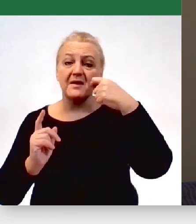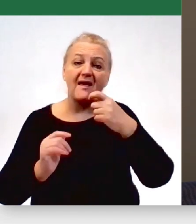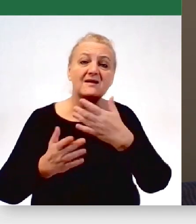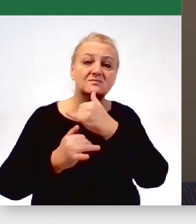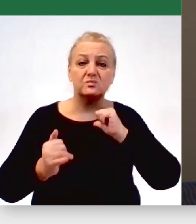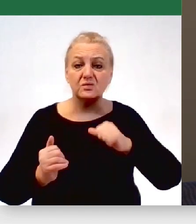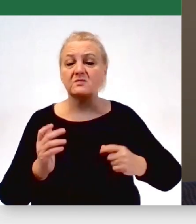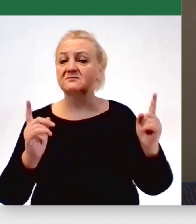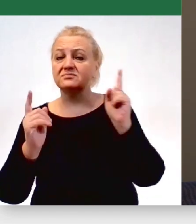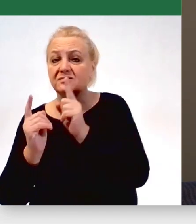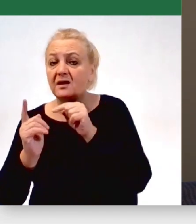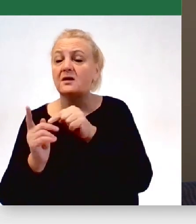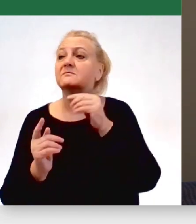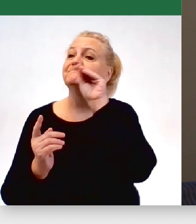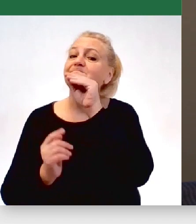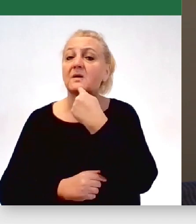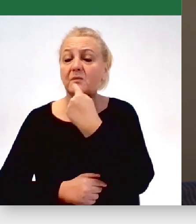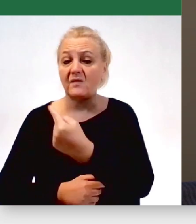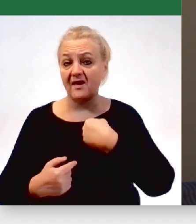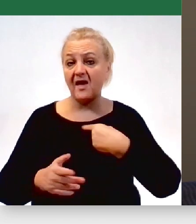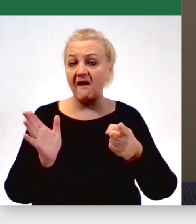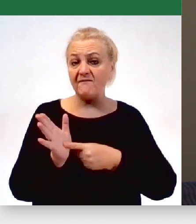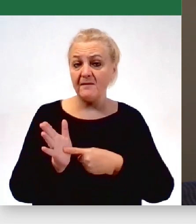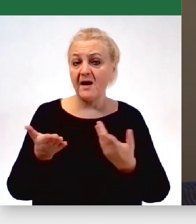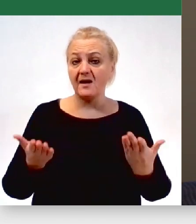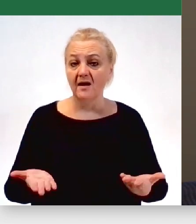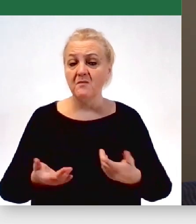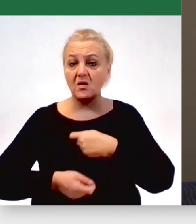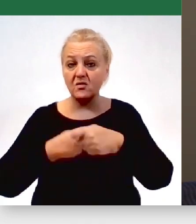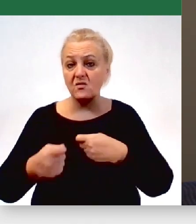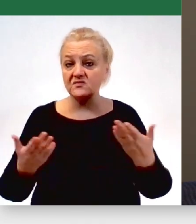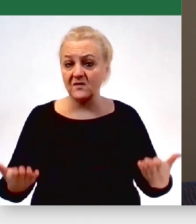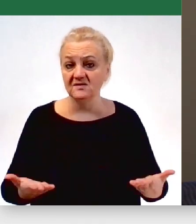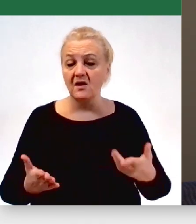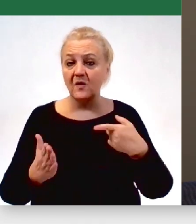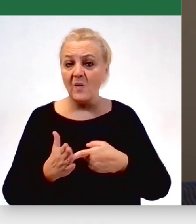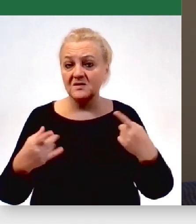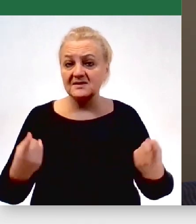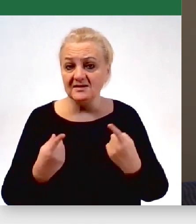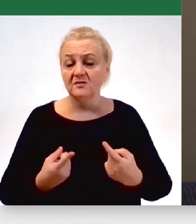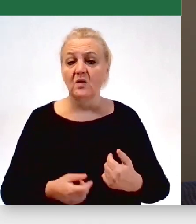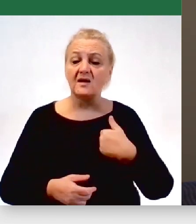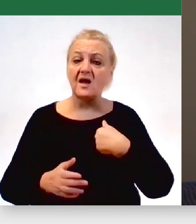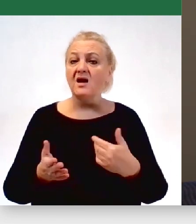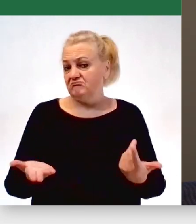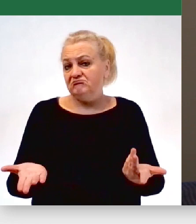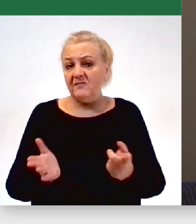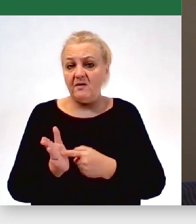powie, ja oczekuję rozwiązania tej sytuacji, ja oczekuję pomocy.